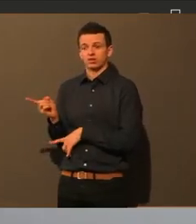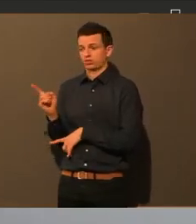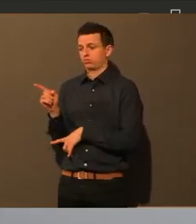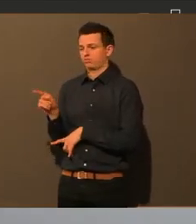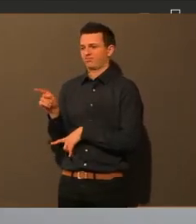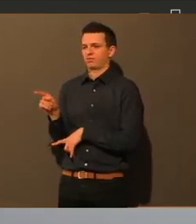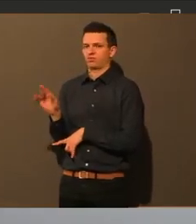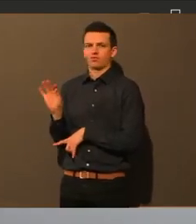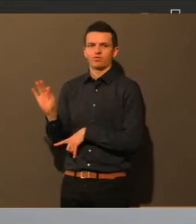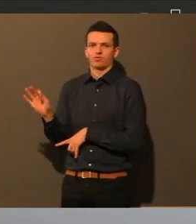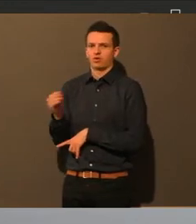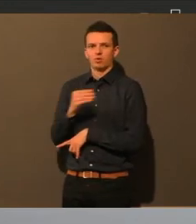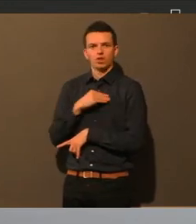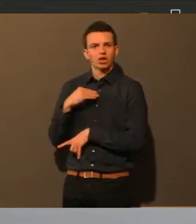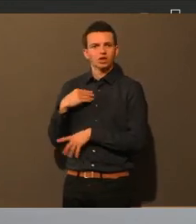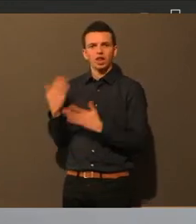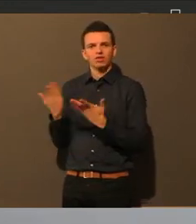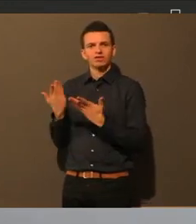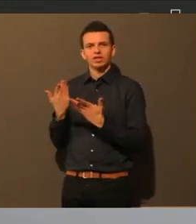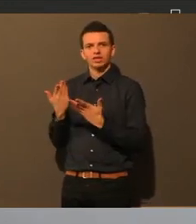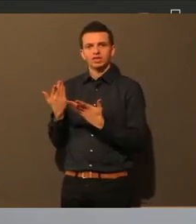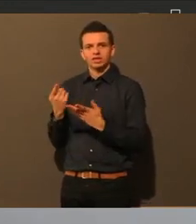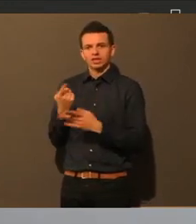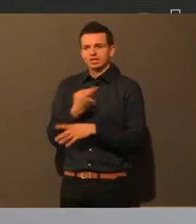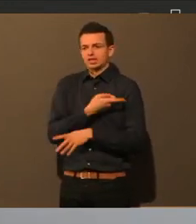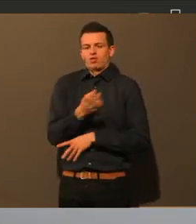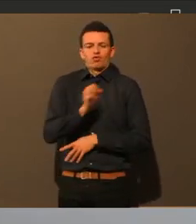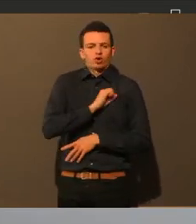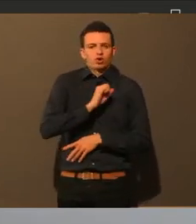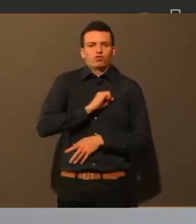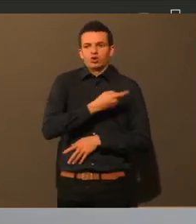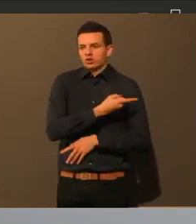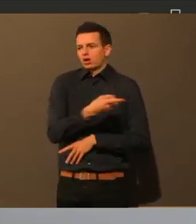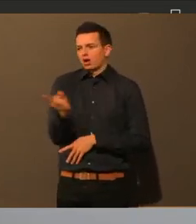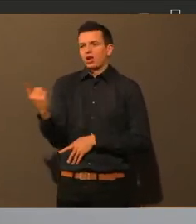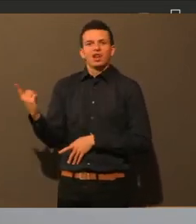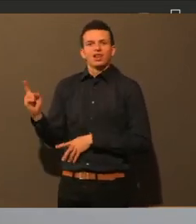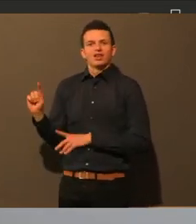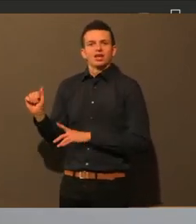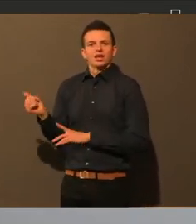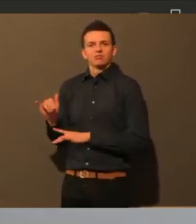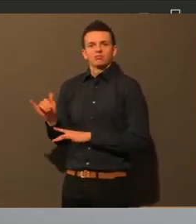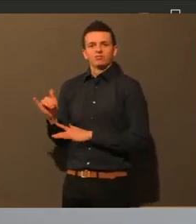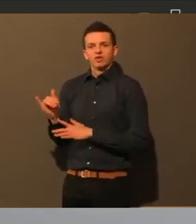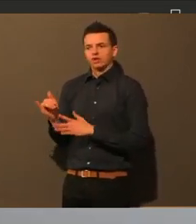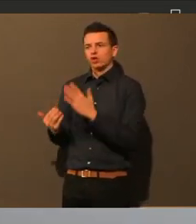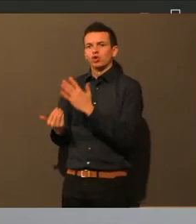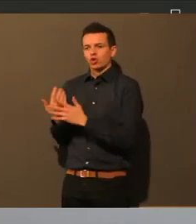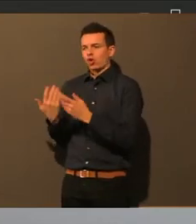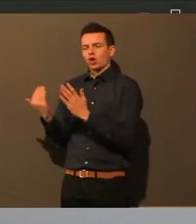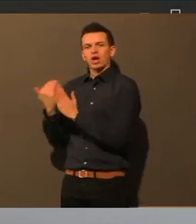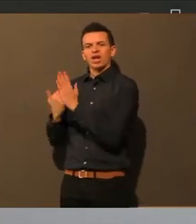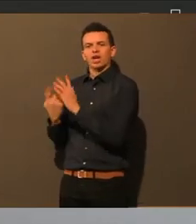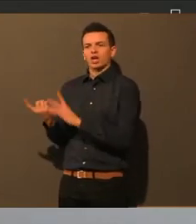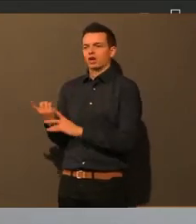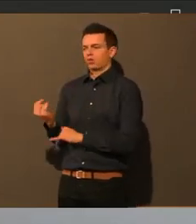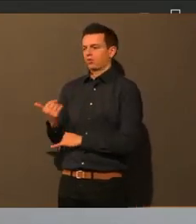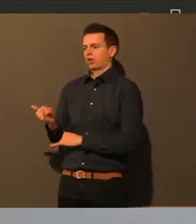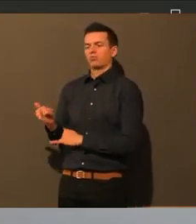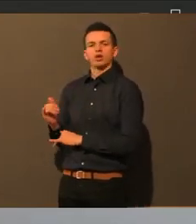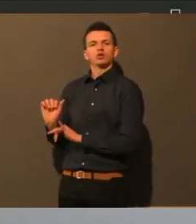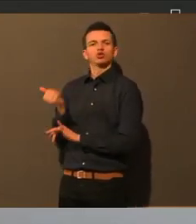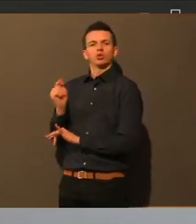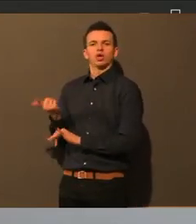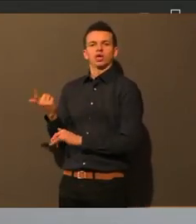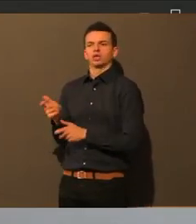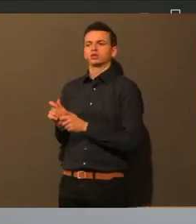die sagt, sie braucht aber eigentlich auch den Kontakt zu den Lehrern, wie zum Beispiel der Herr Wiedemann, wenn er jetzt dann Abitur macht. Also